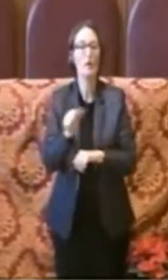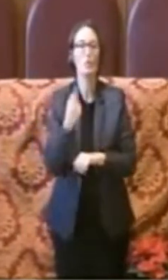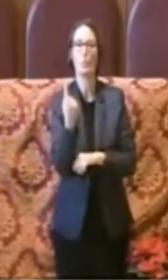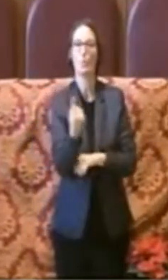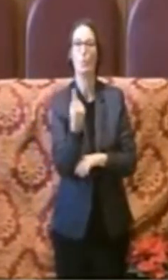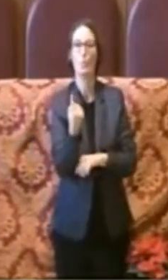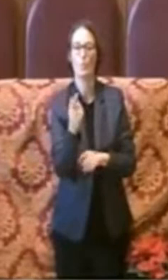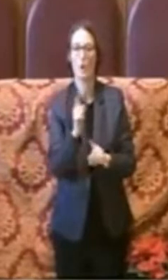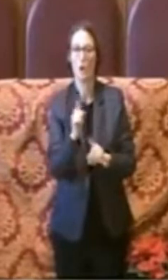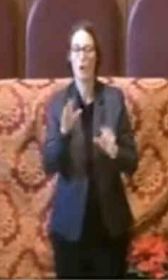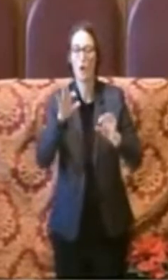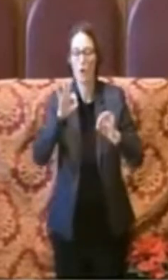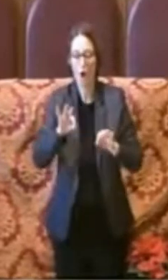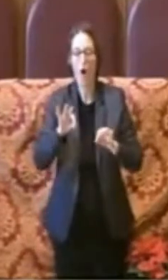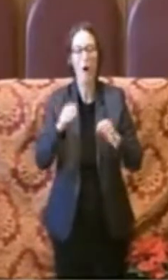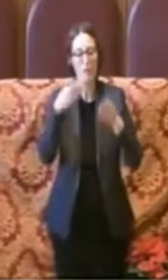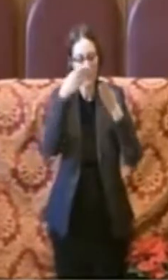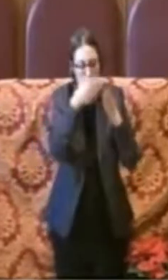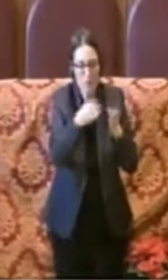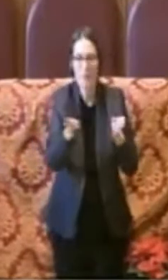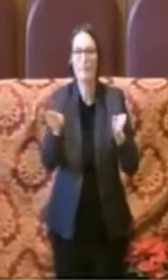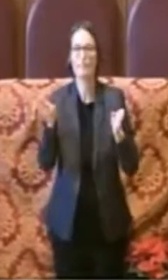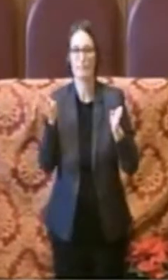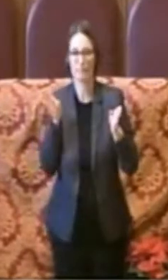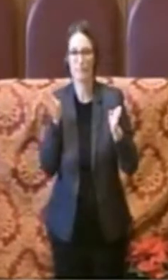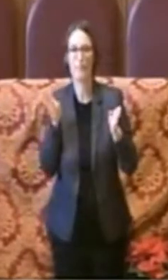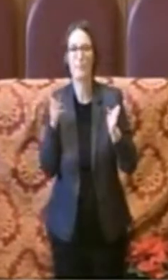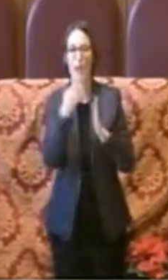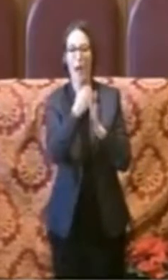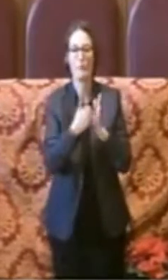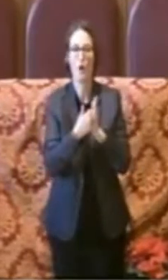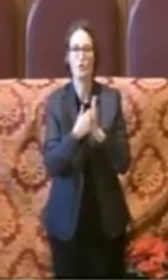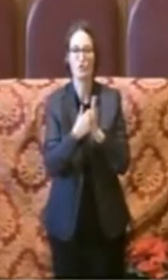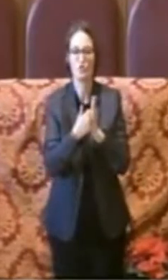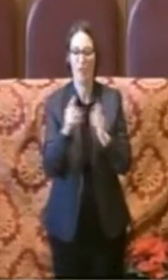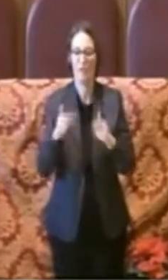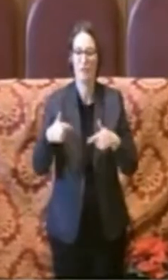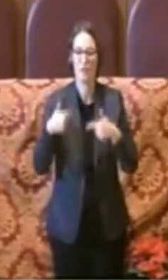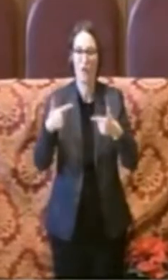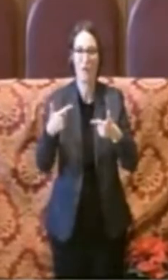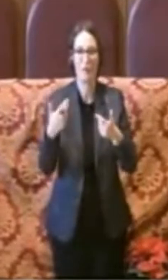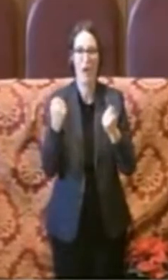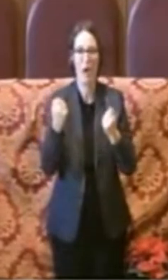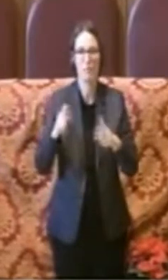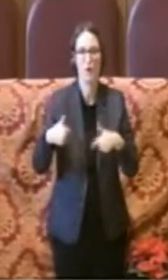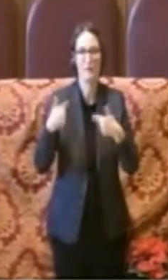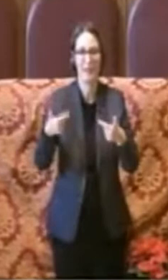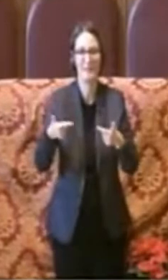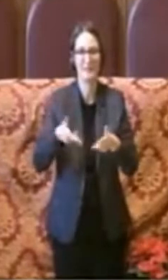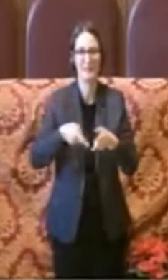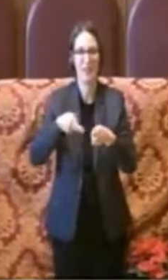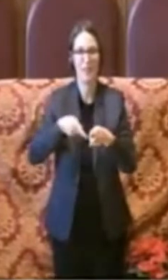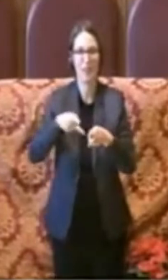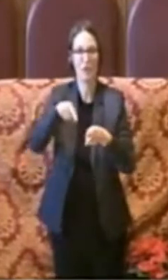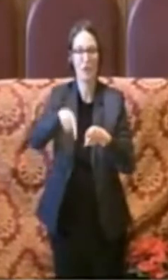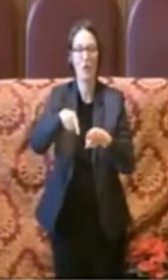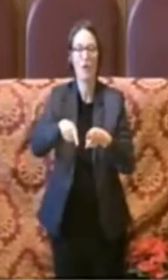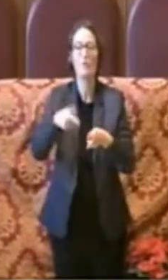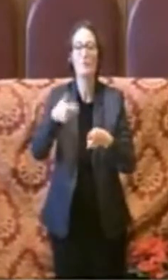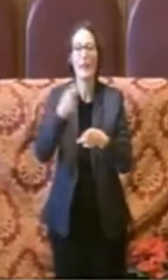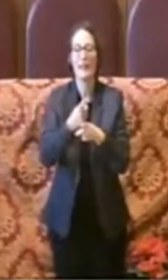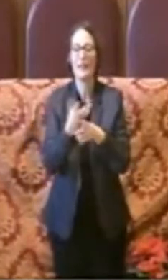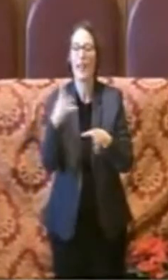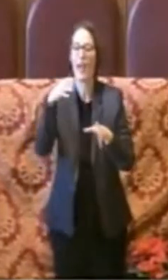un ben più ampio piano di potenziamento di quella linea che deve rientrare nel network